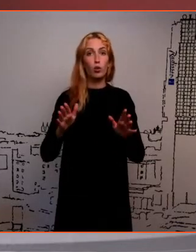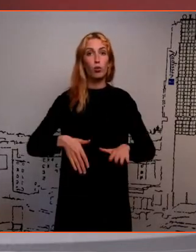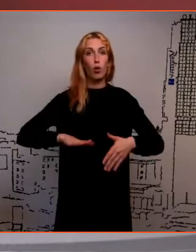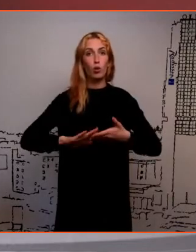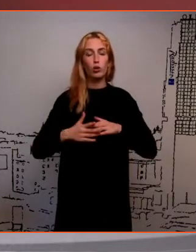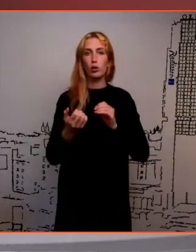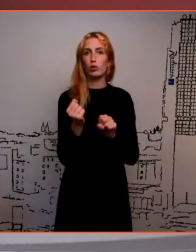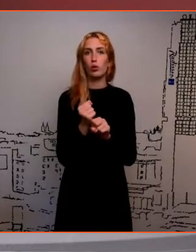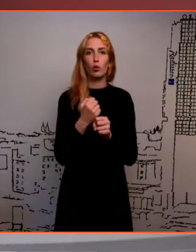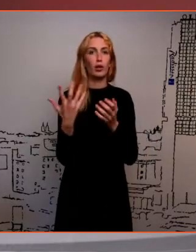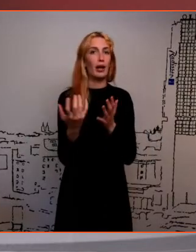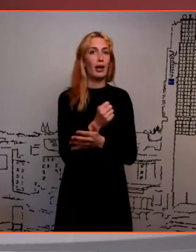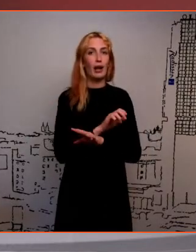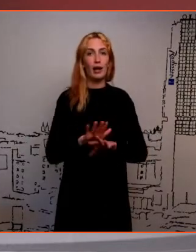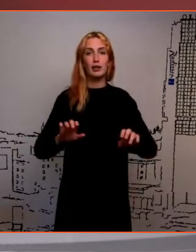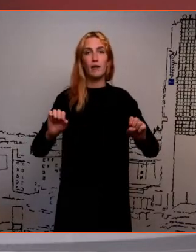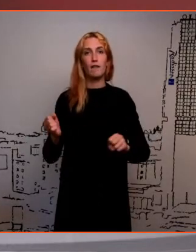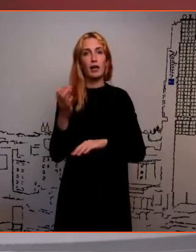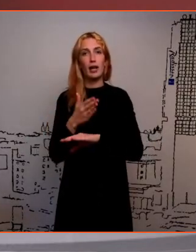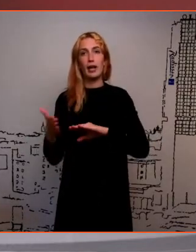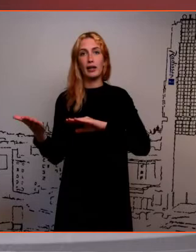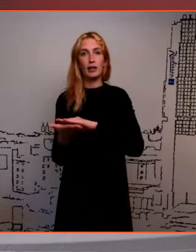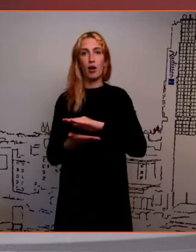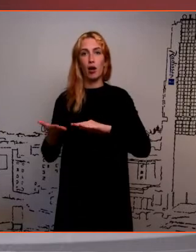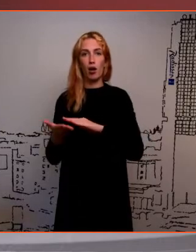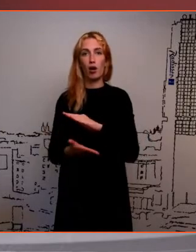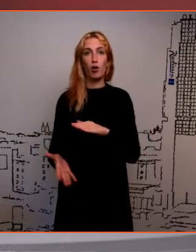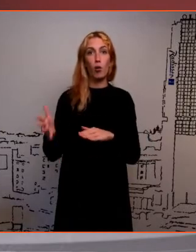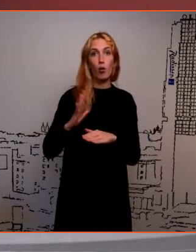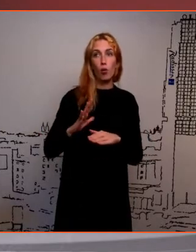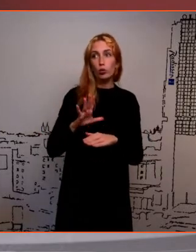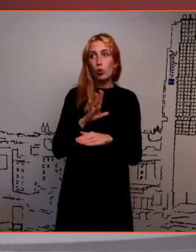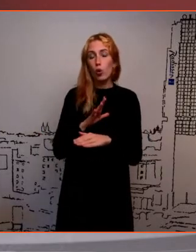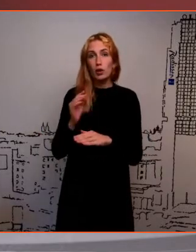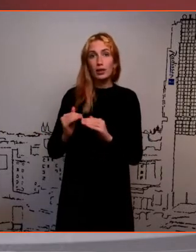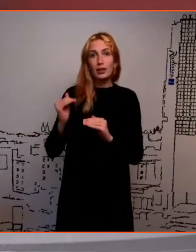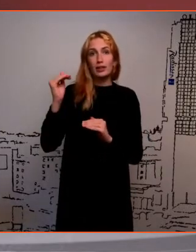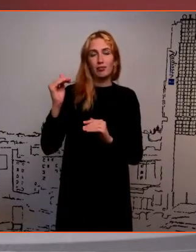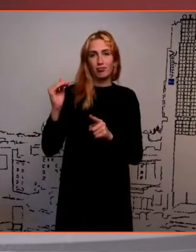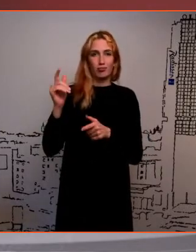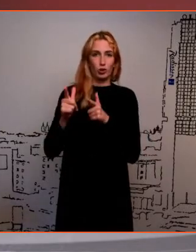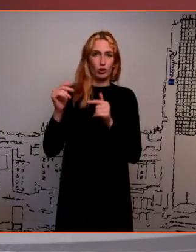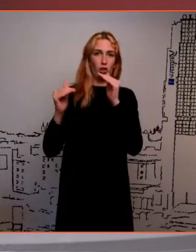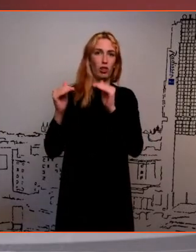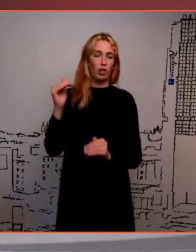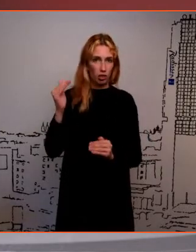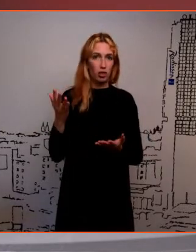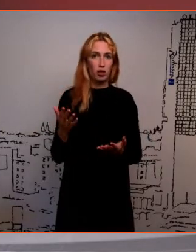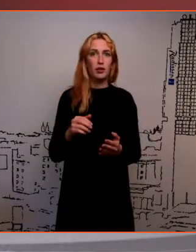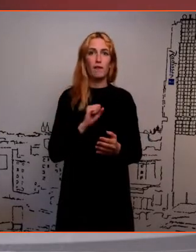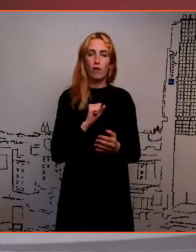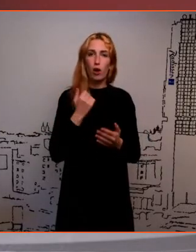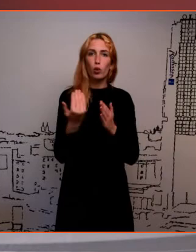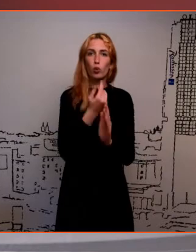leia tööd või eriala ei ole ootuspärane ja vajavad nõustamist ja uud